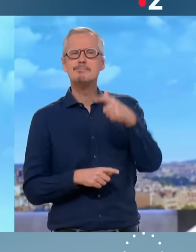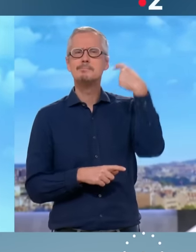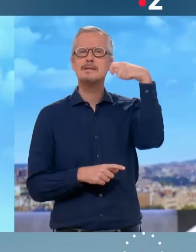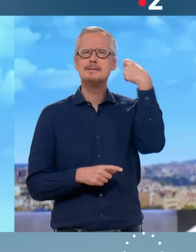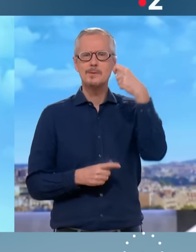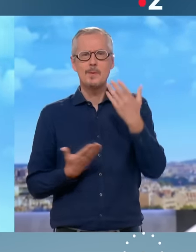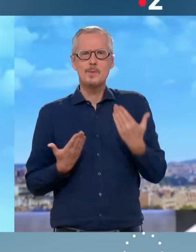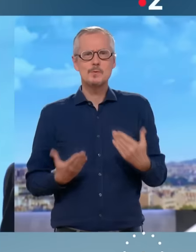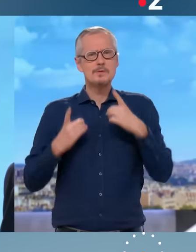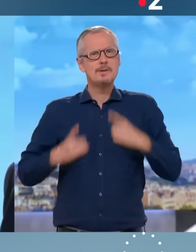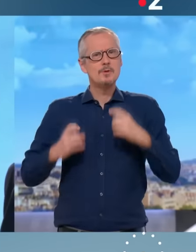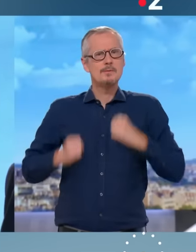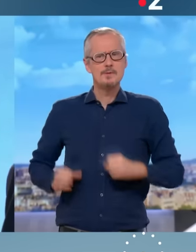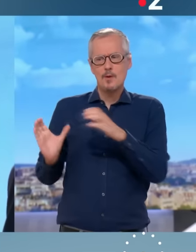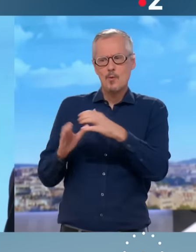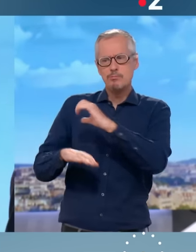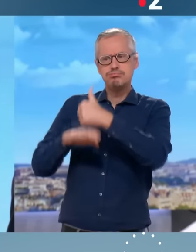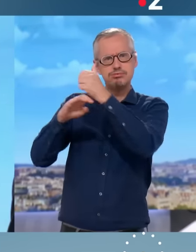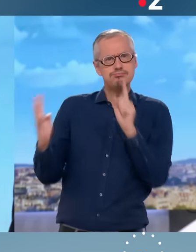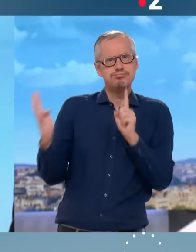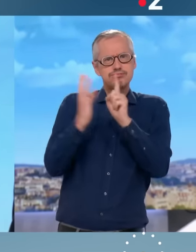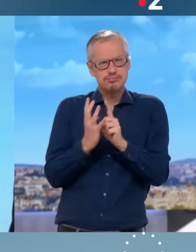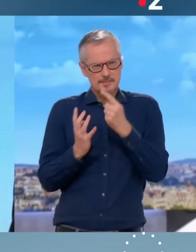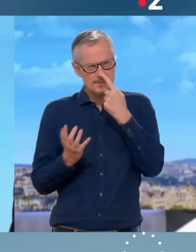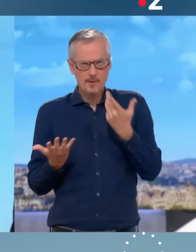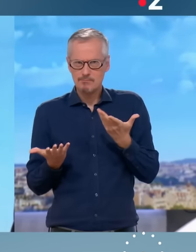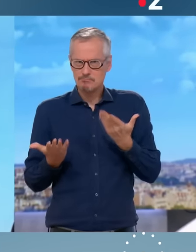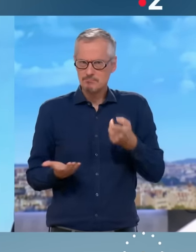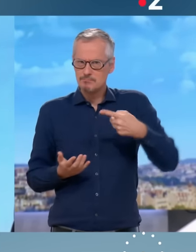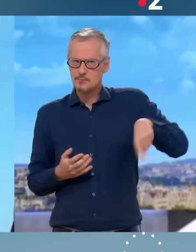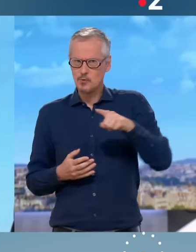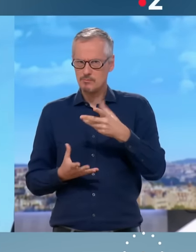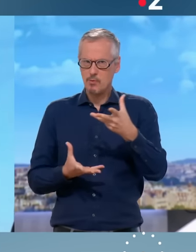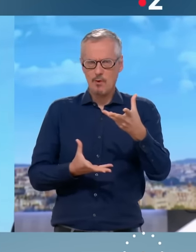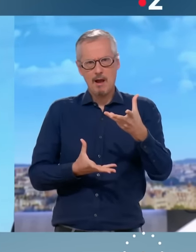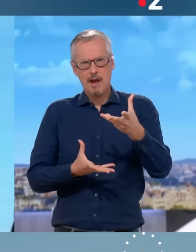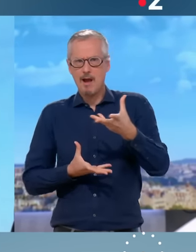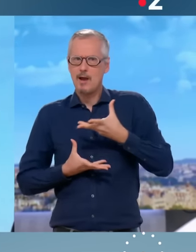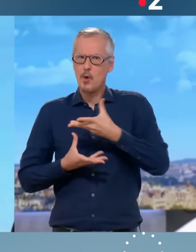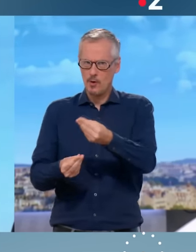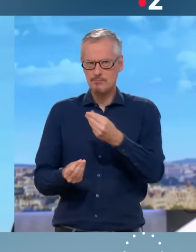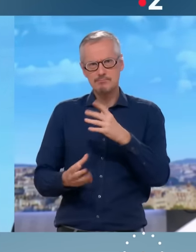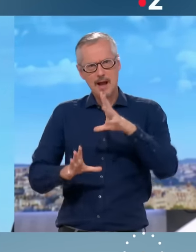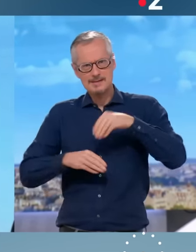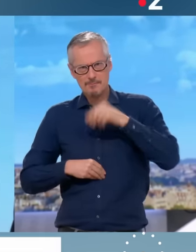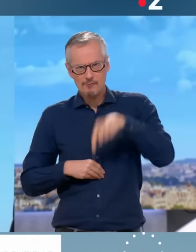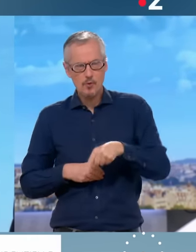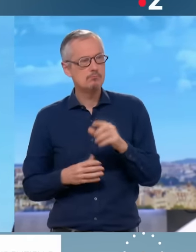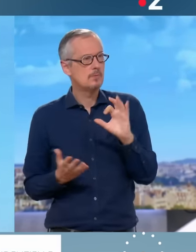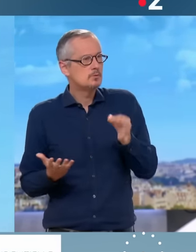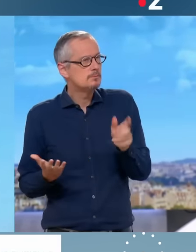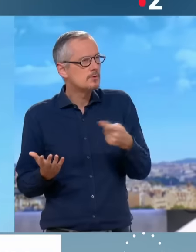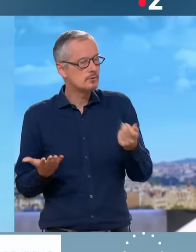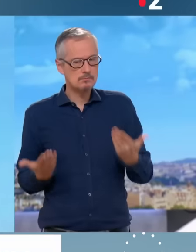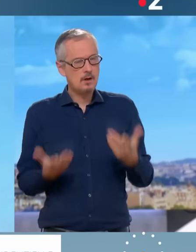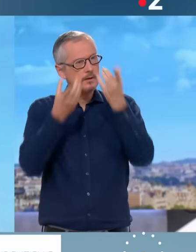dans l'opposition ? On peut toujours discuter, ça, en démocratie, il faut toujours discuter. Mais de quoi s'agit-il ? Il s'agit de reprendre la